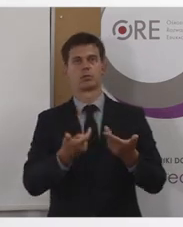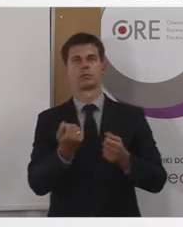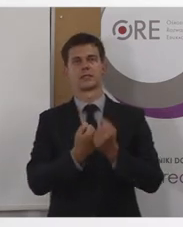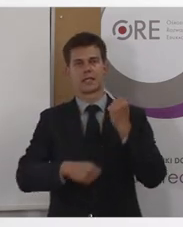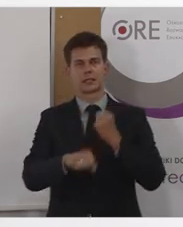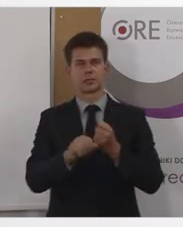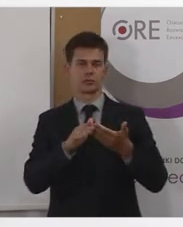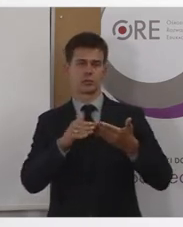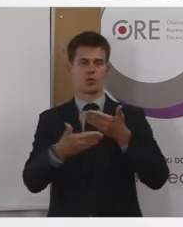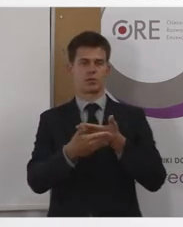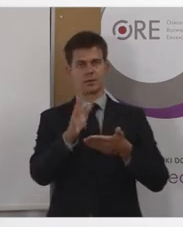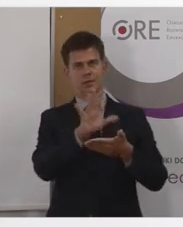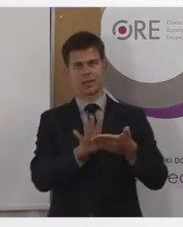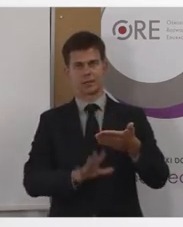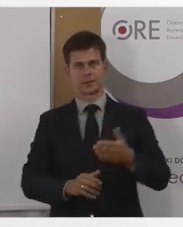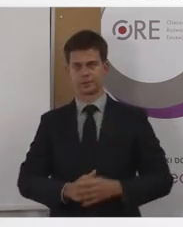alternatywnego.